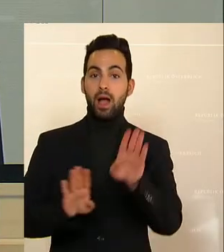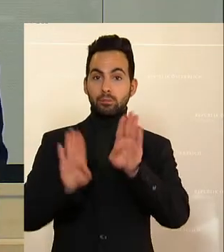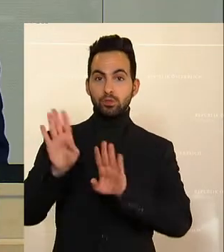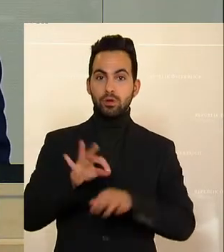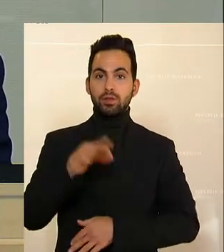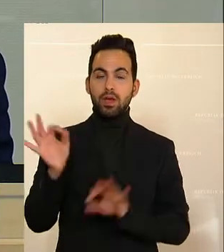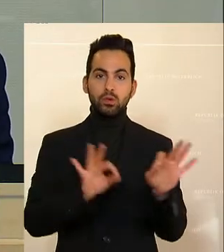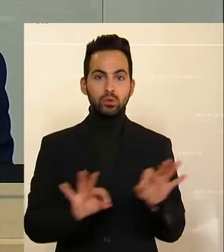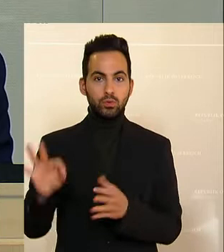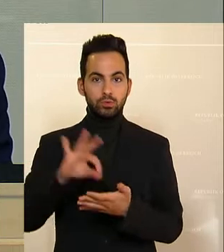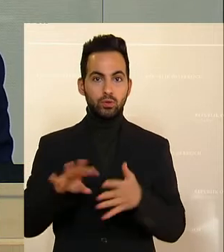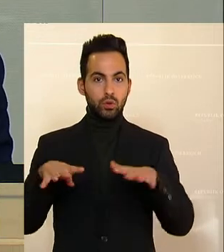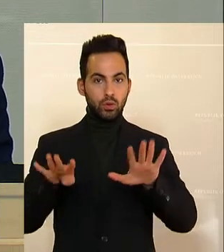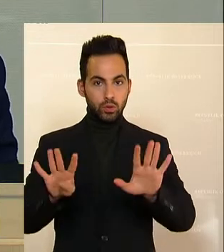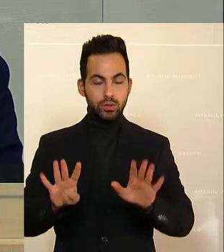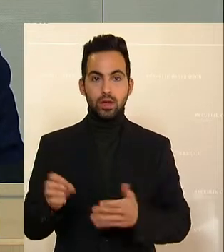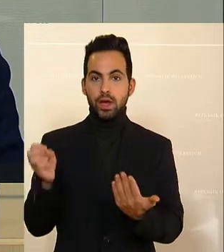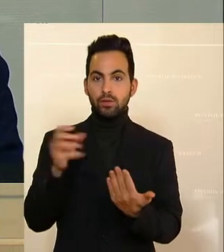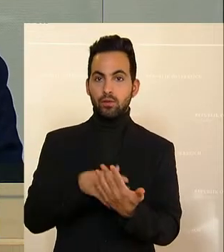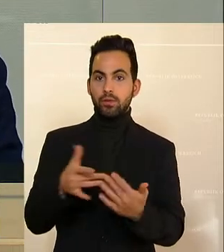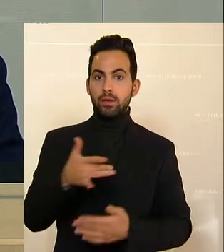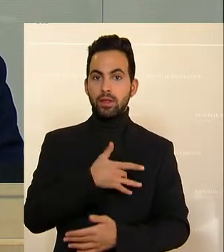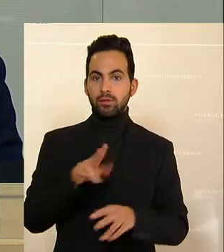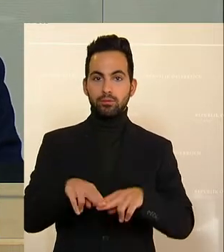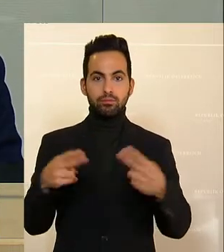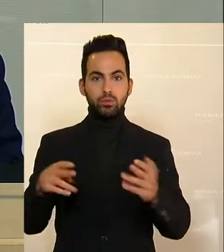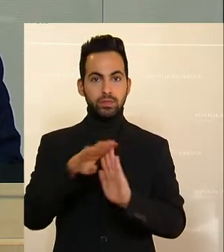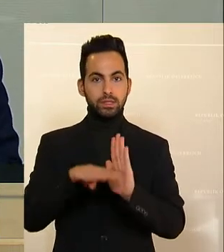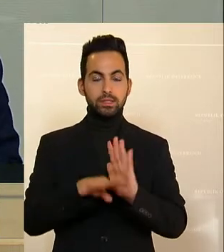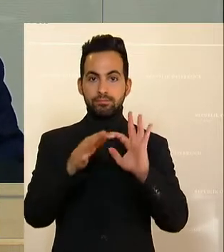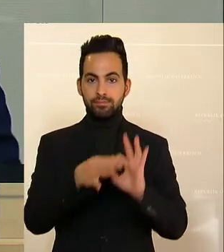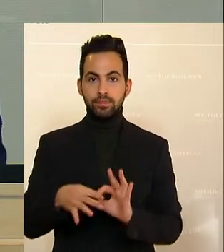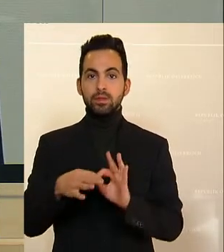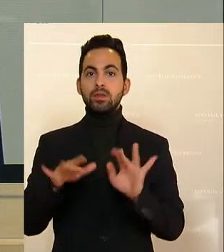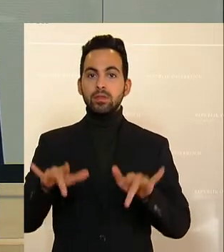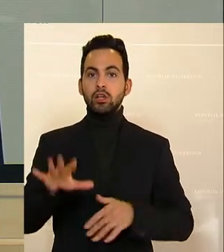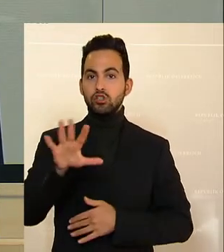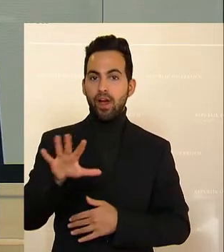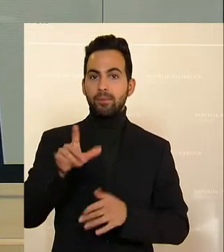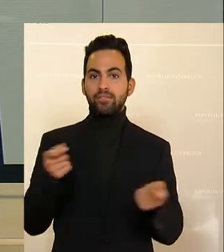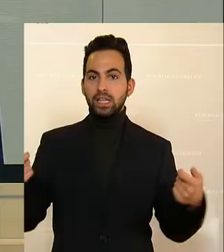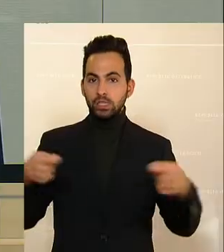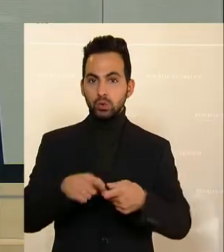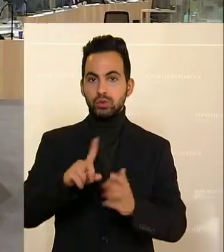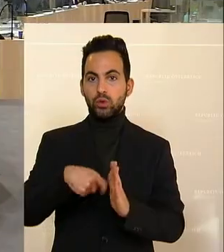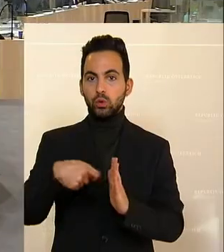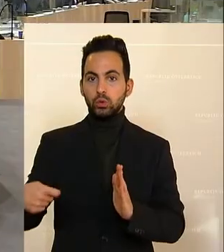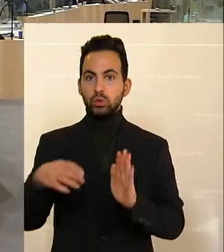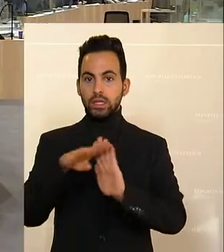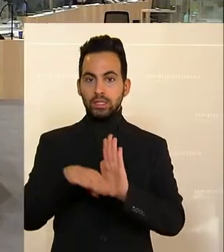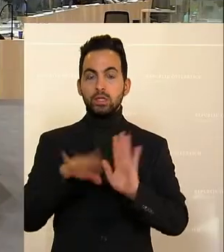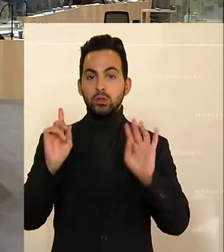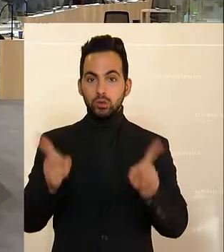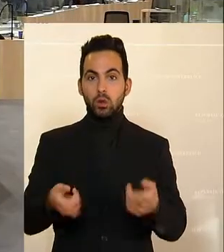Tagesordnungspunkt 19. Entwurf betreffen ein Bundesgesetz, mit dem das Schwarmfinanzierungsvollzugsgesetz erlassen